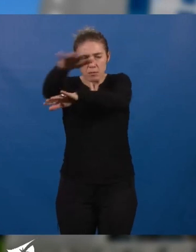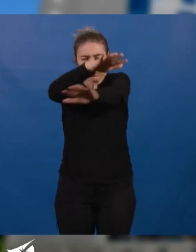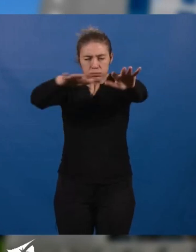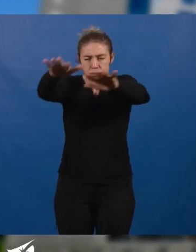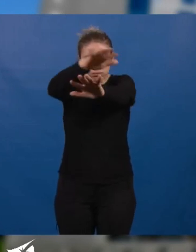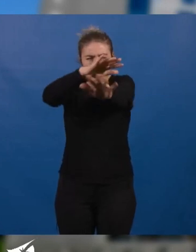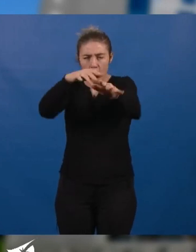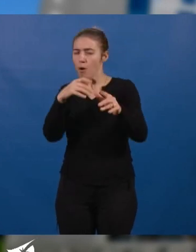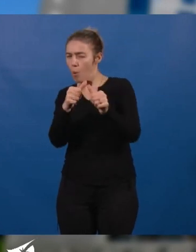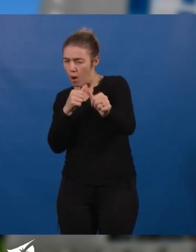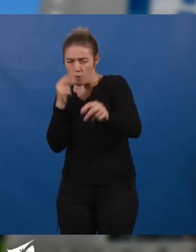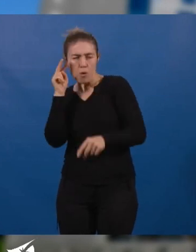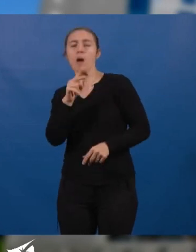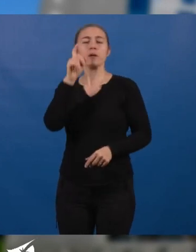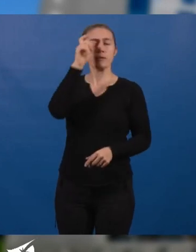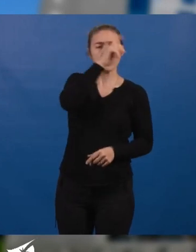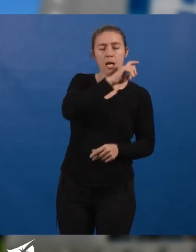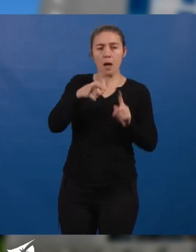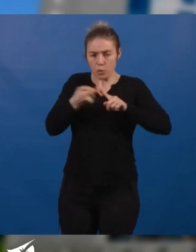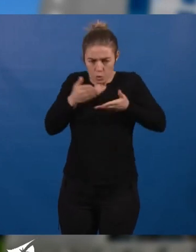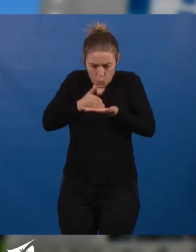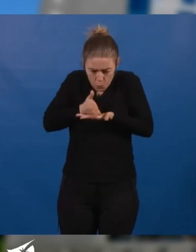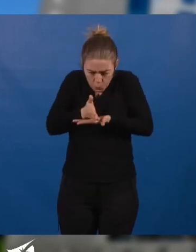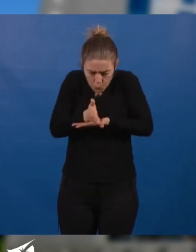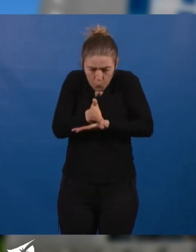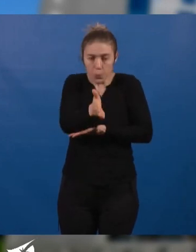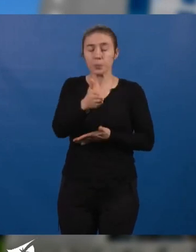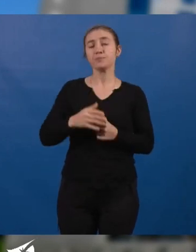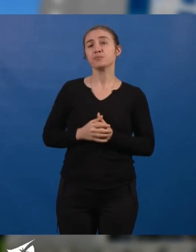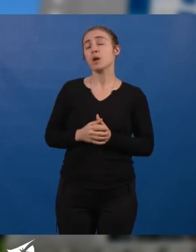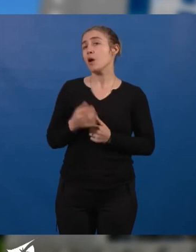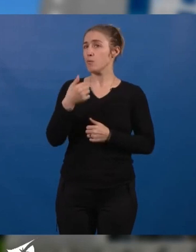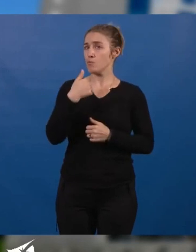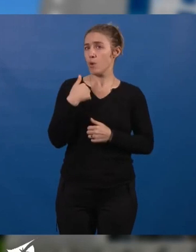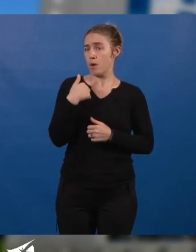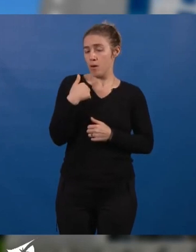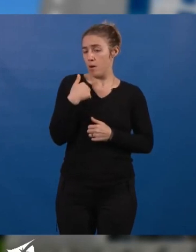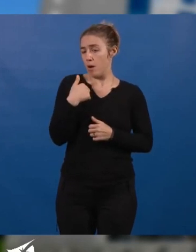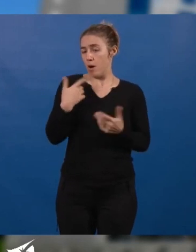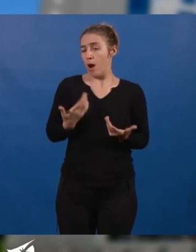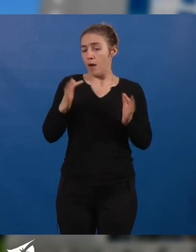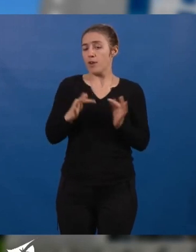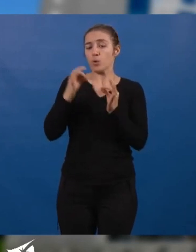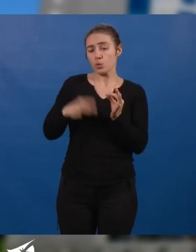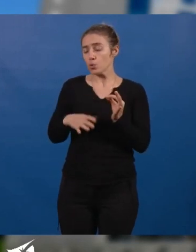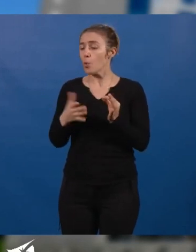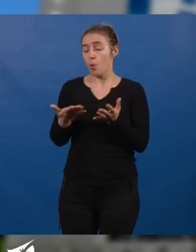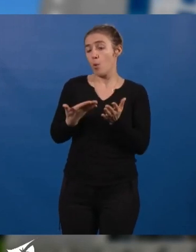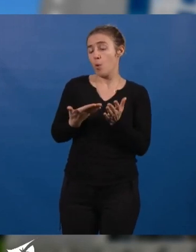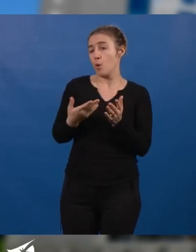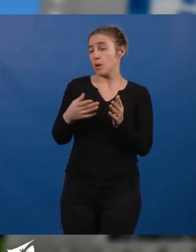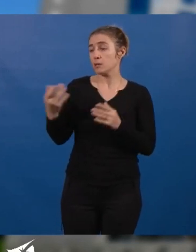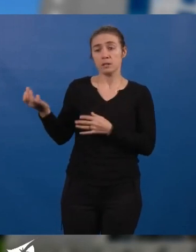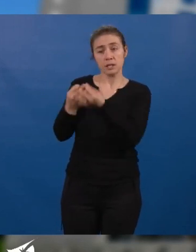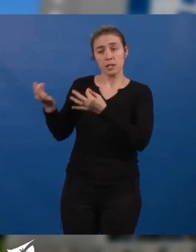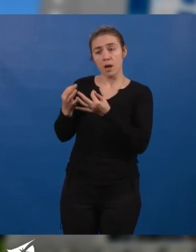il est nécessaire de tracer un cap. J'ai beaucoup moins, pour autant, partagé les conclusions qui remettaient en cause cette